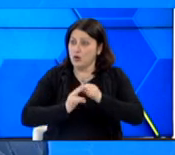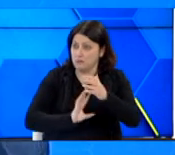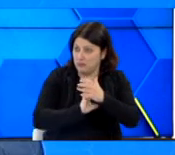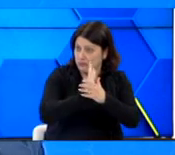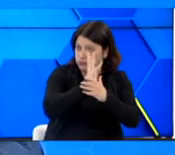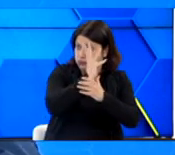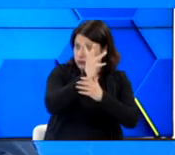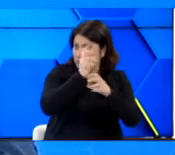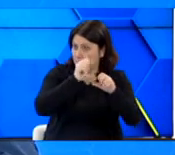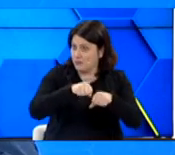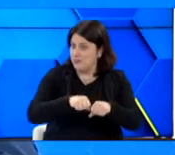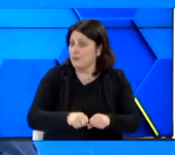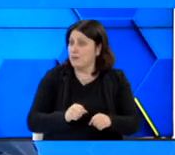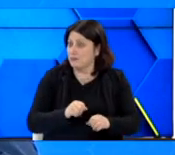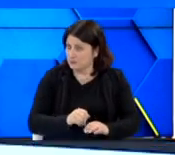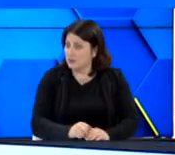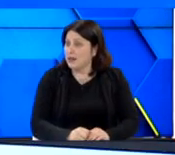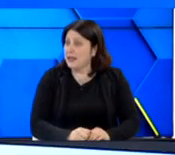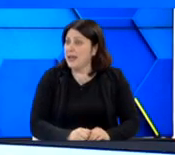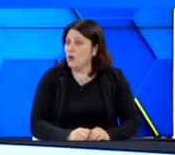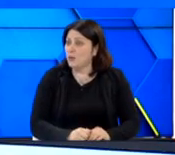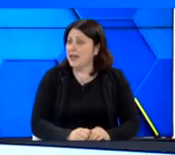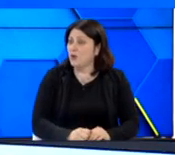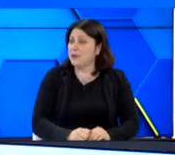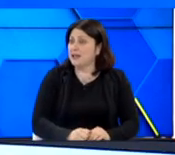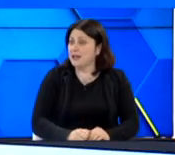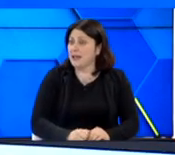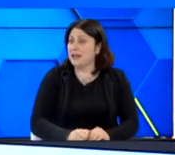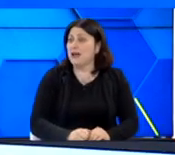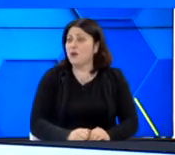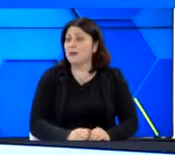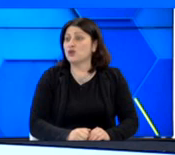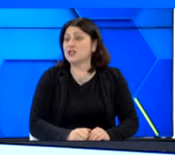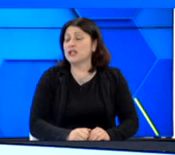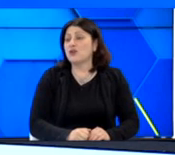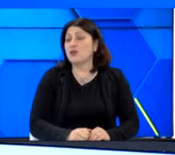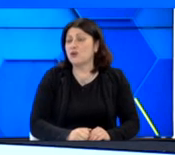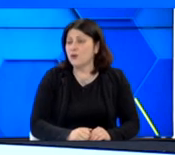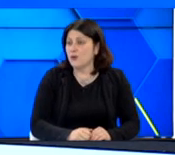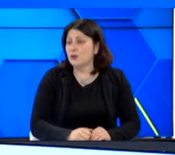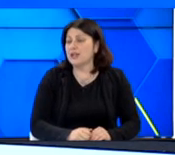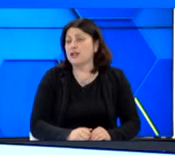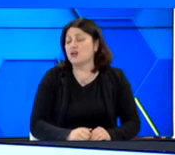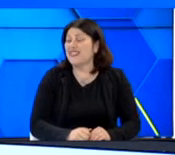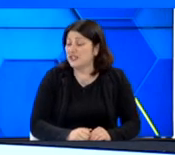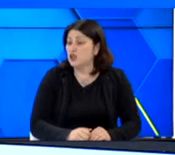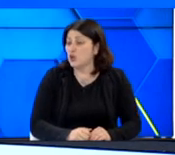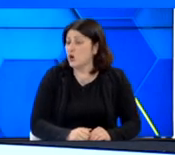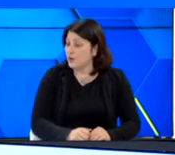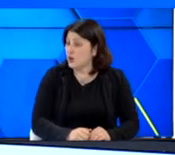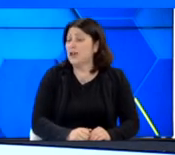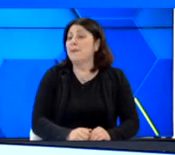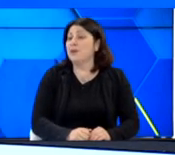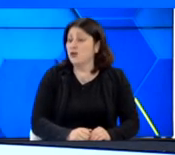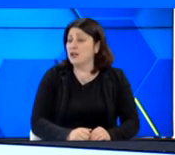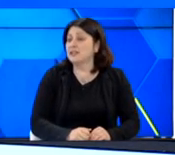κοινείς, κάποιες προσπάθειες. Ναι, έχουμε. Έχουμε τον αθλητικό σύλλογο